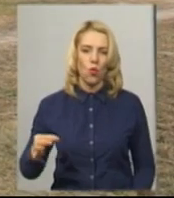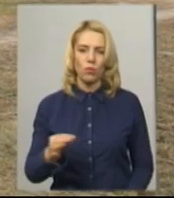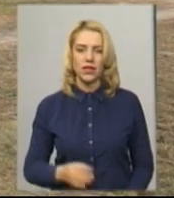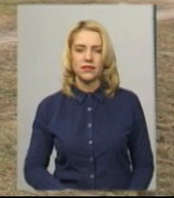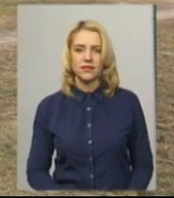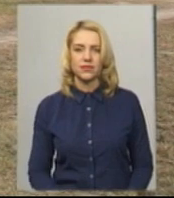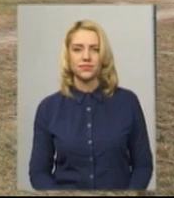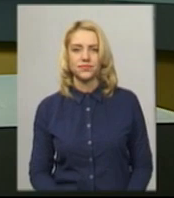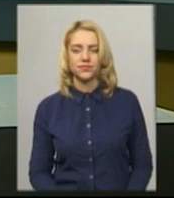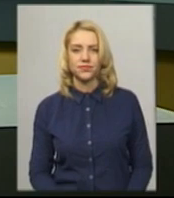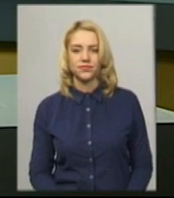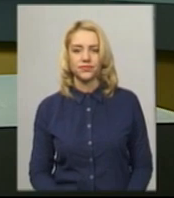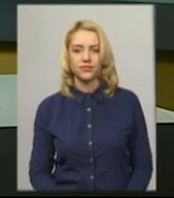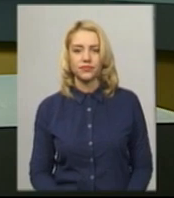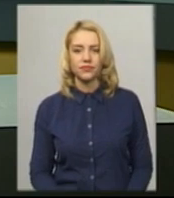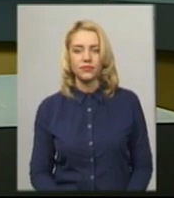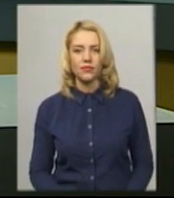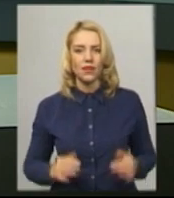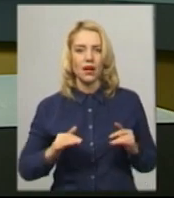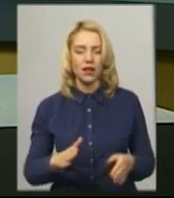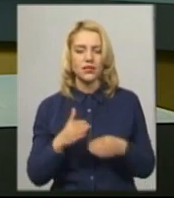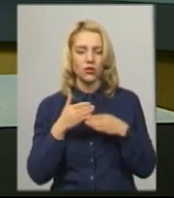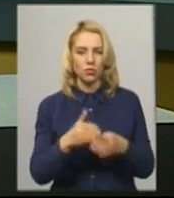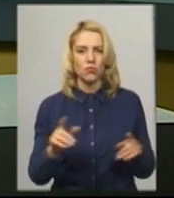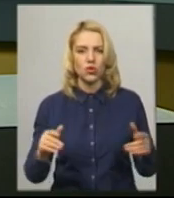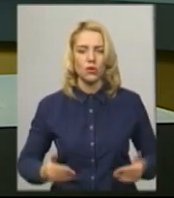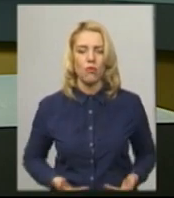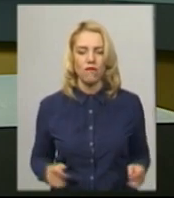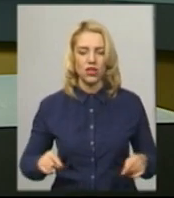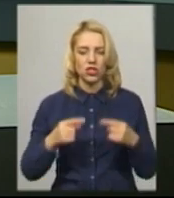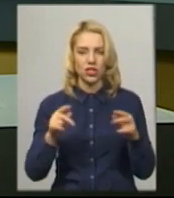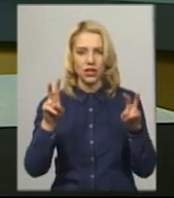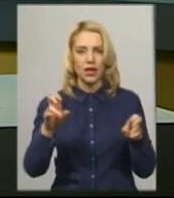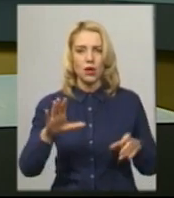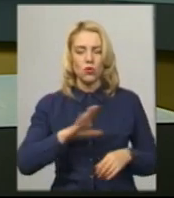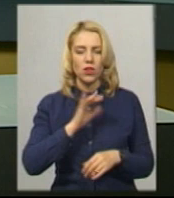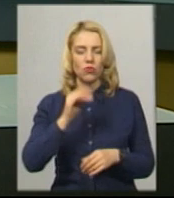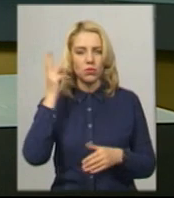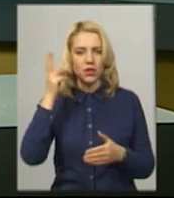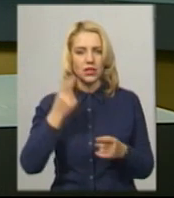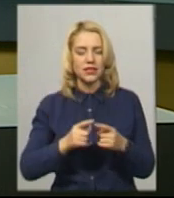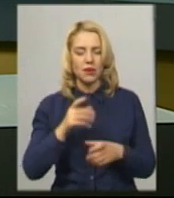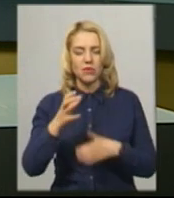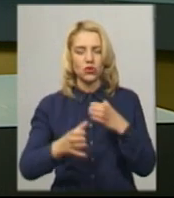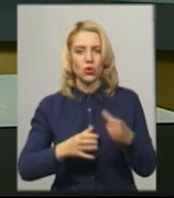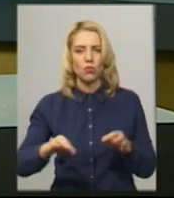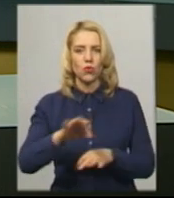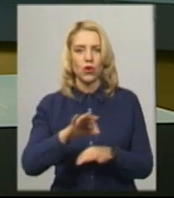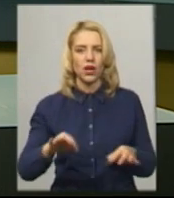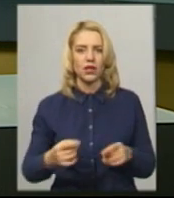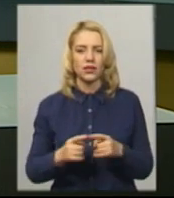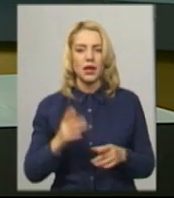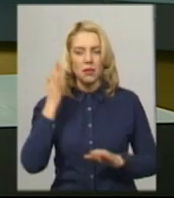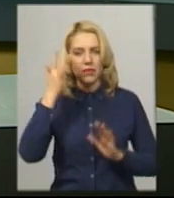Хмельницький. Акція «Допоможемо вижити» відбулася сьогодні в Хмельницькому. Це міжнародний проєкт, мета якого –